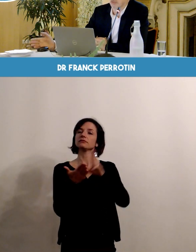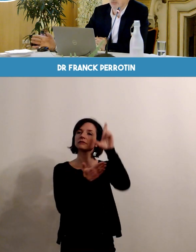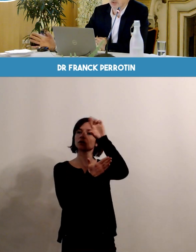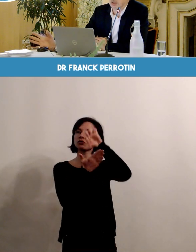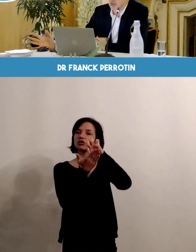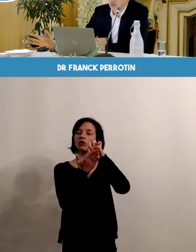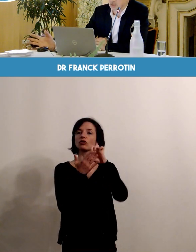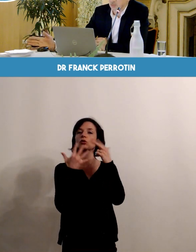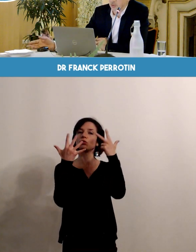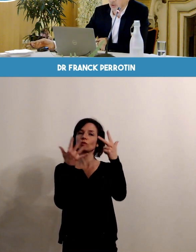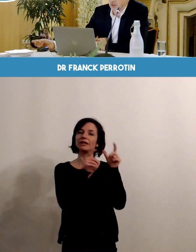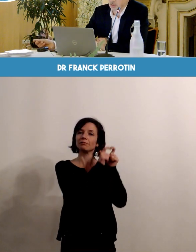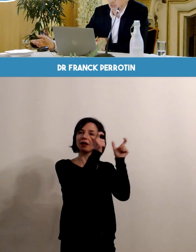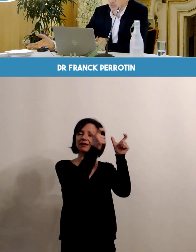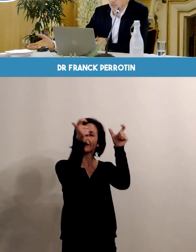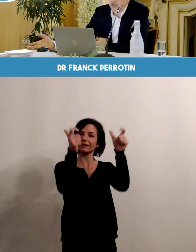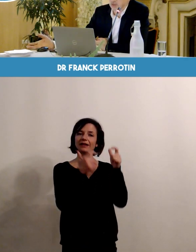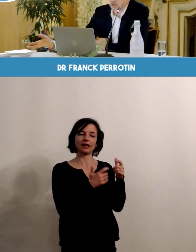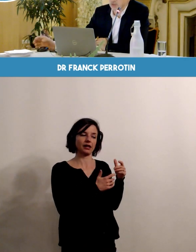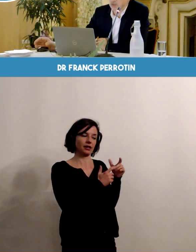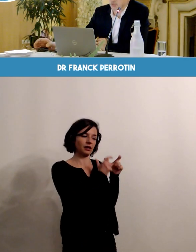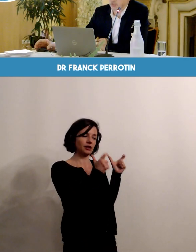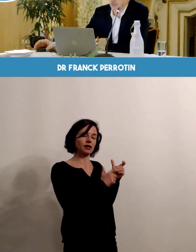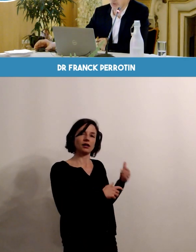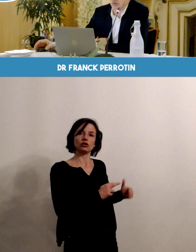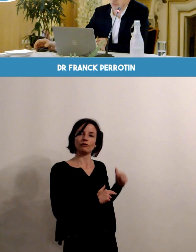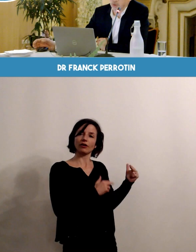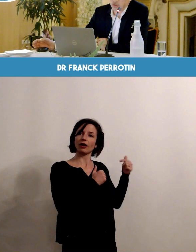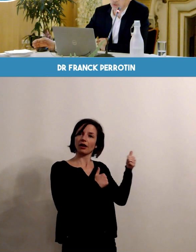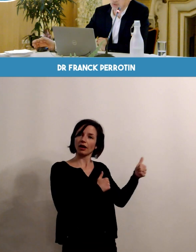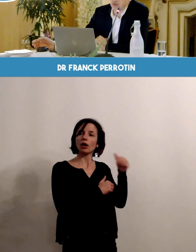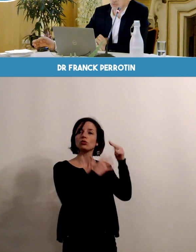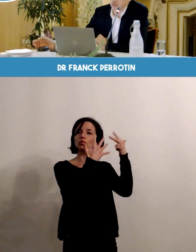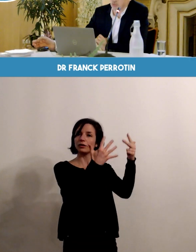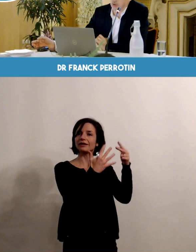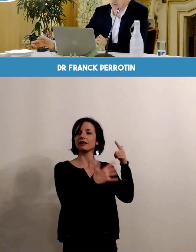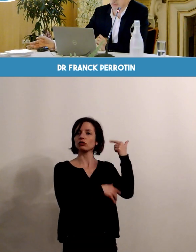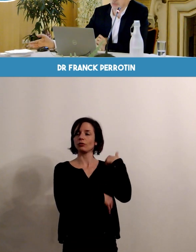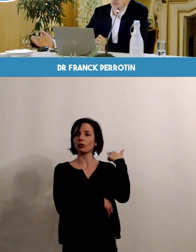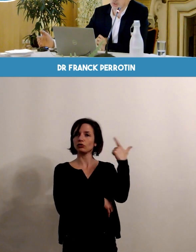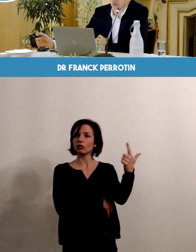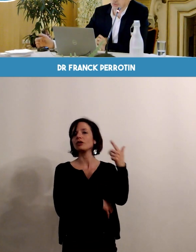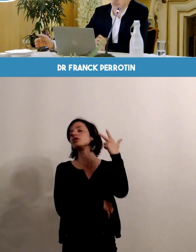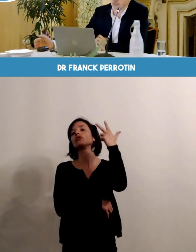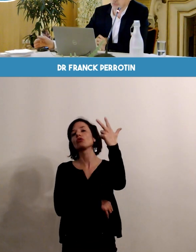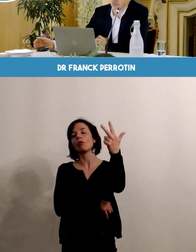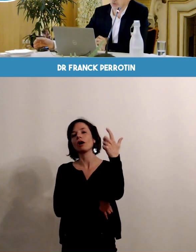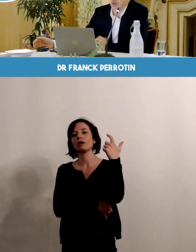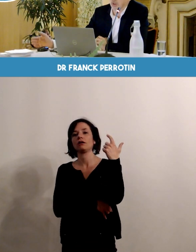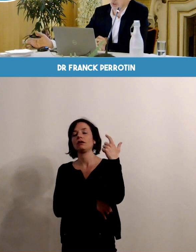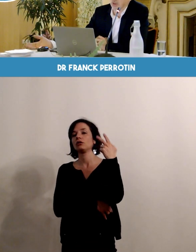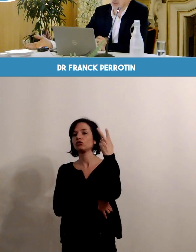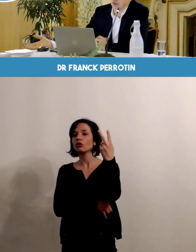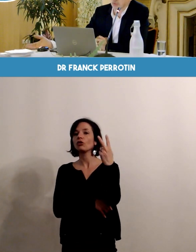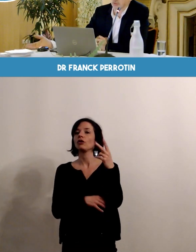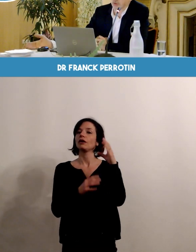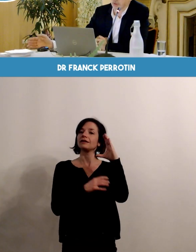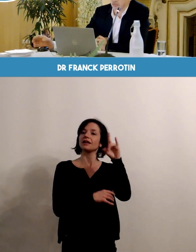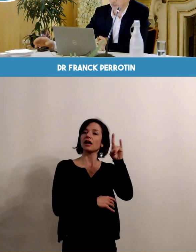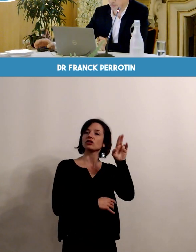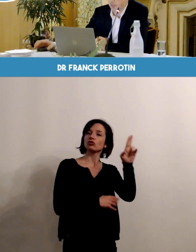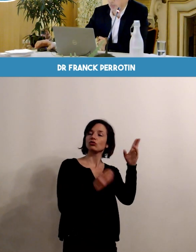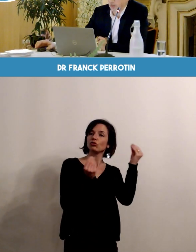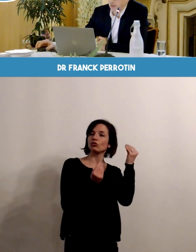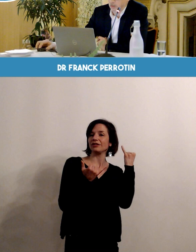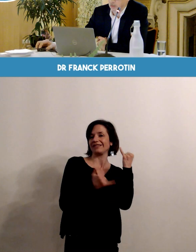région centre, il y a huit maternités de type 1, y a huit maternités de type 2 et deux maternités de type 3 que sont le CHU de Tours